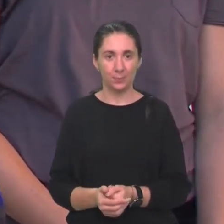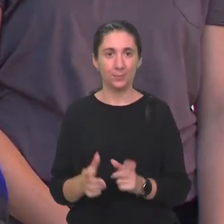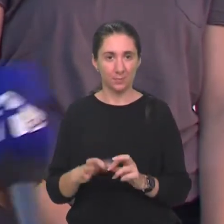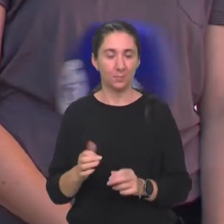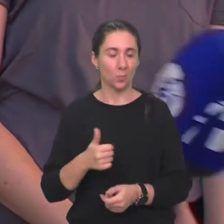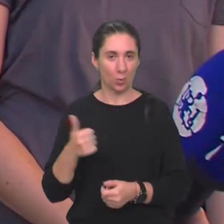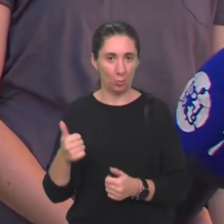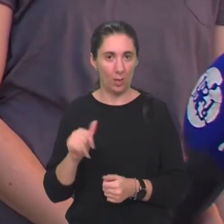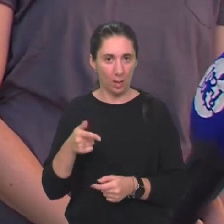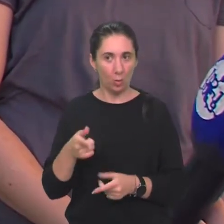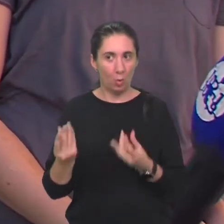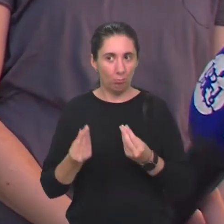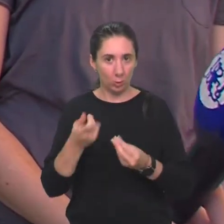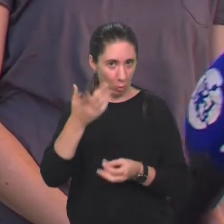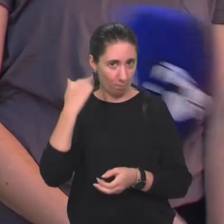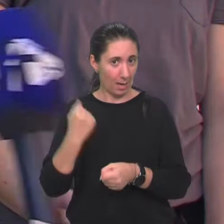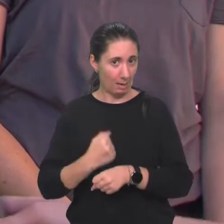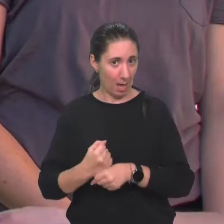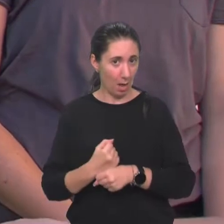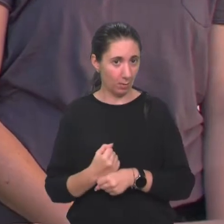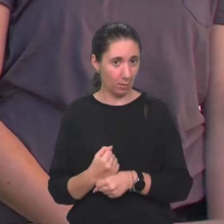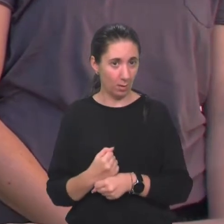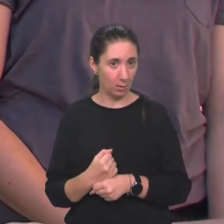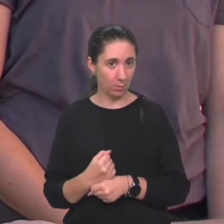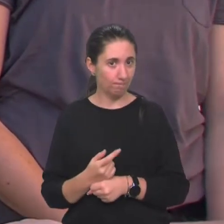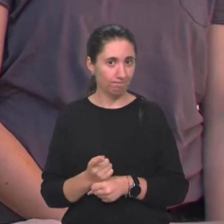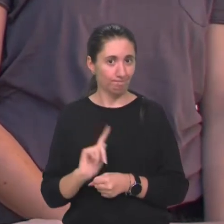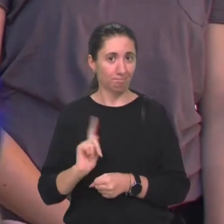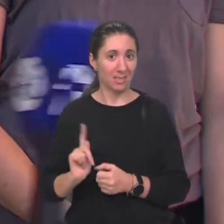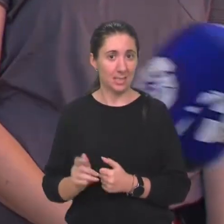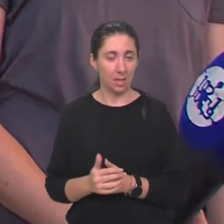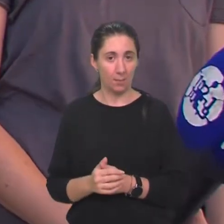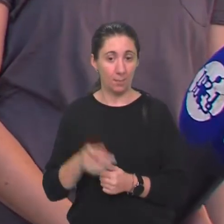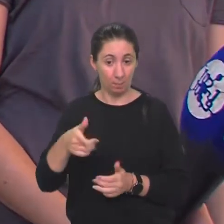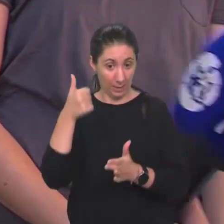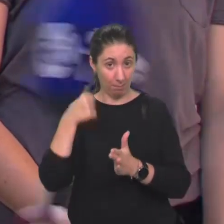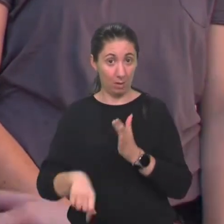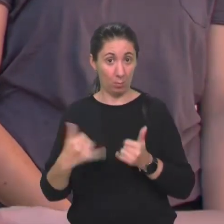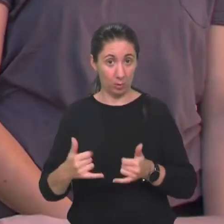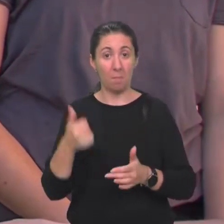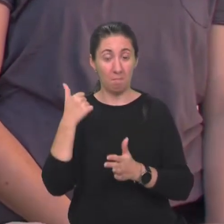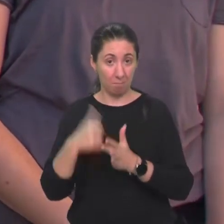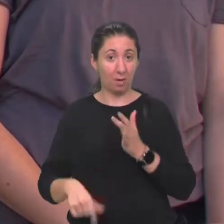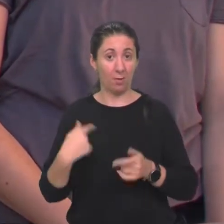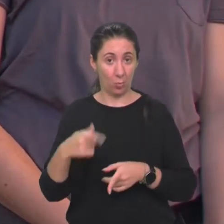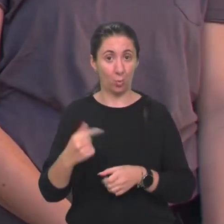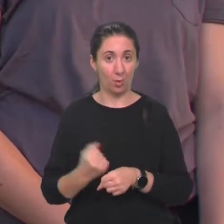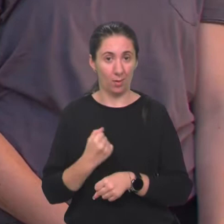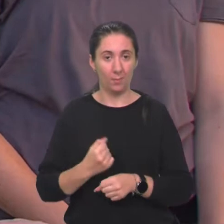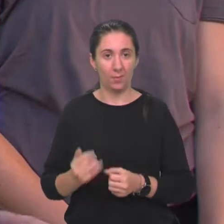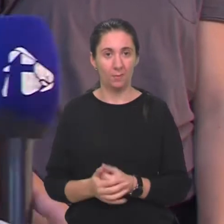Super. Je li to nešto što si već prije radila? Pa nisam. Znači to je sad prvi put? Prvi put mi to, da.